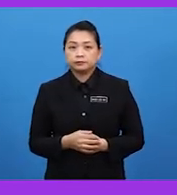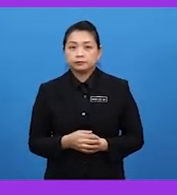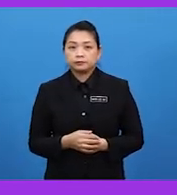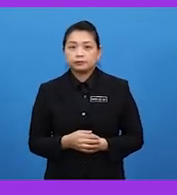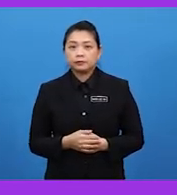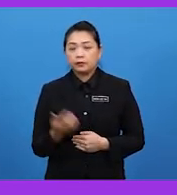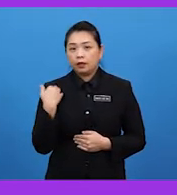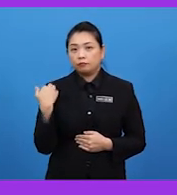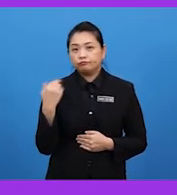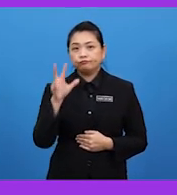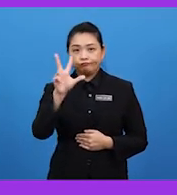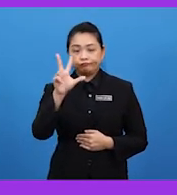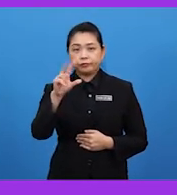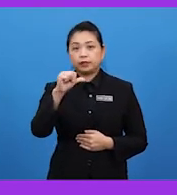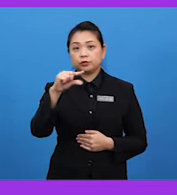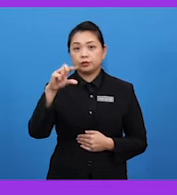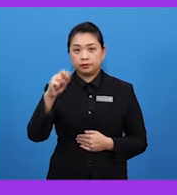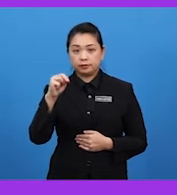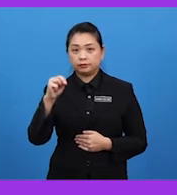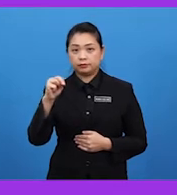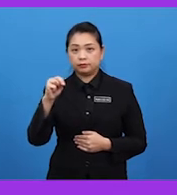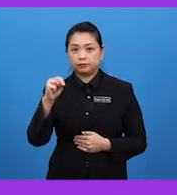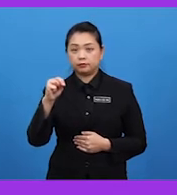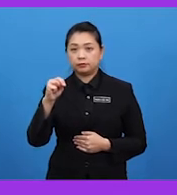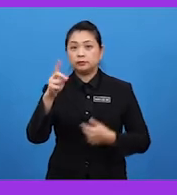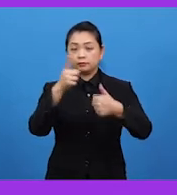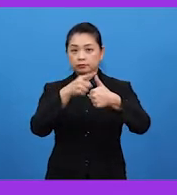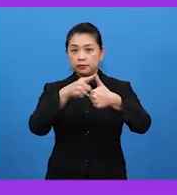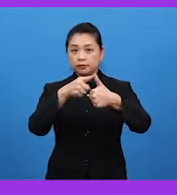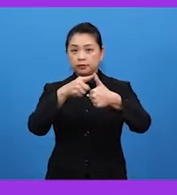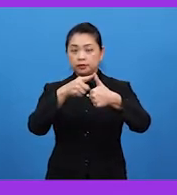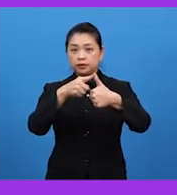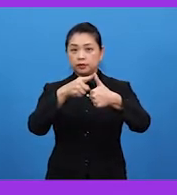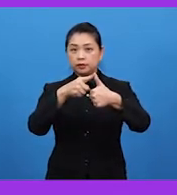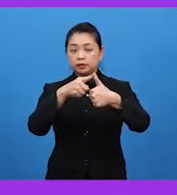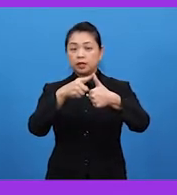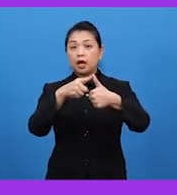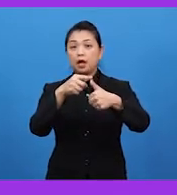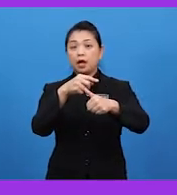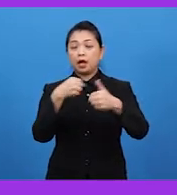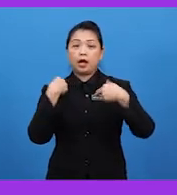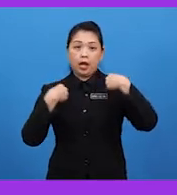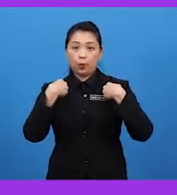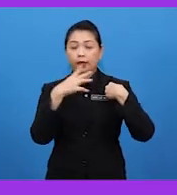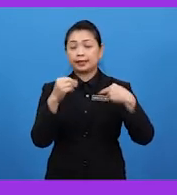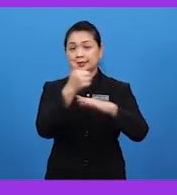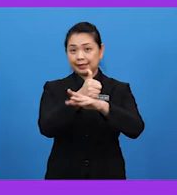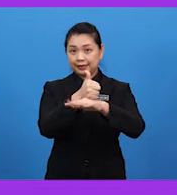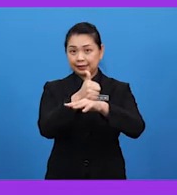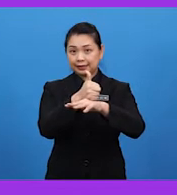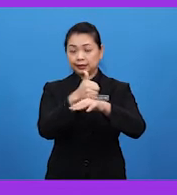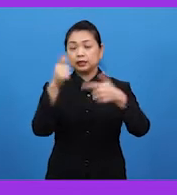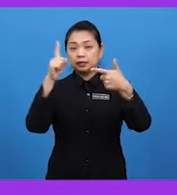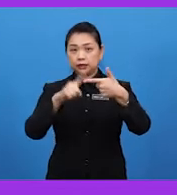Terdapat Tiga ejen pendubungan Iaitu Ejen pendubungan Haiwan dan serangga